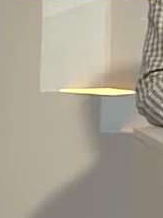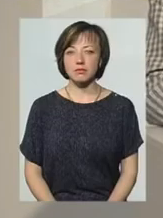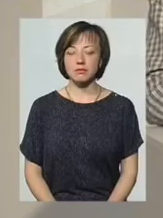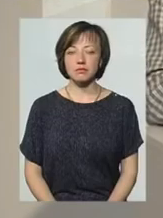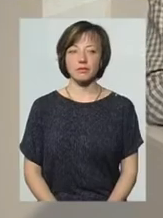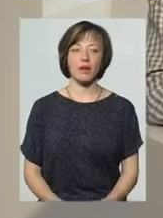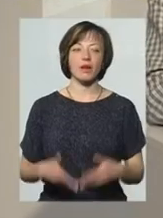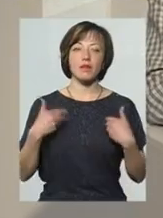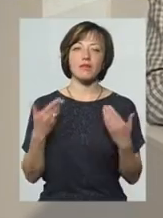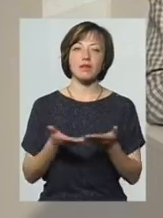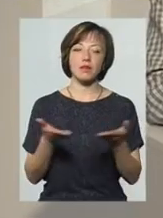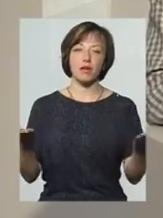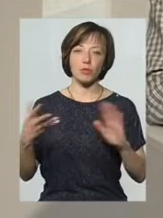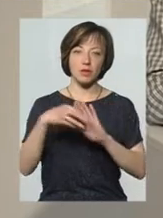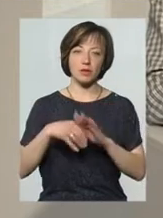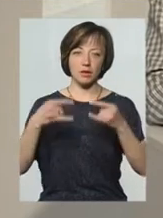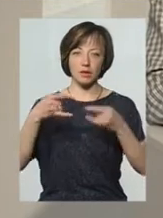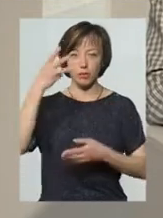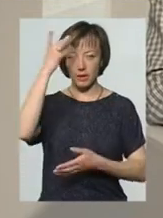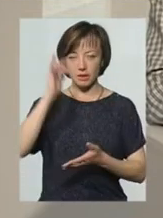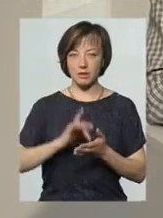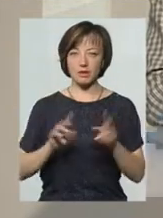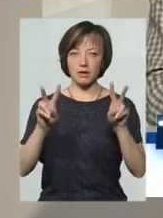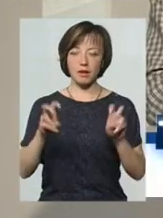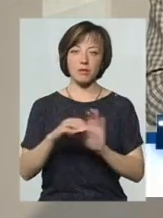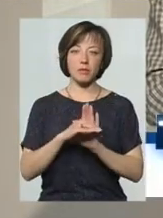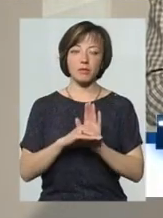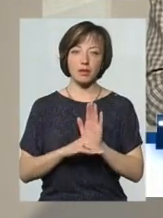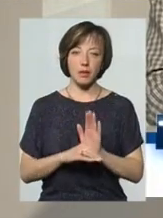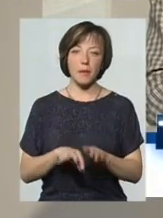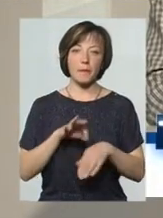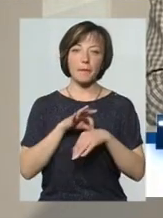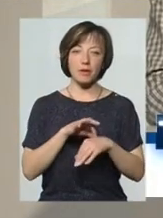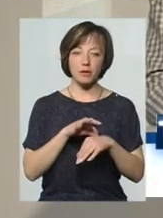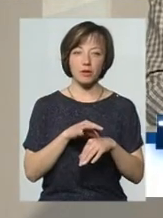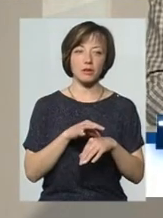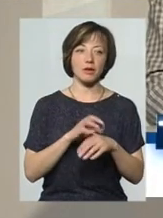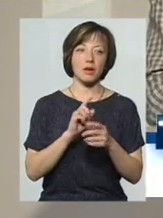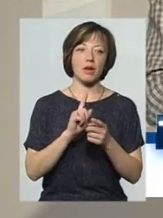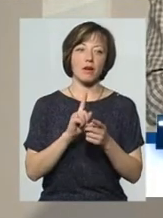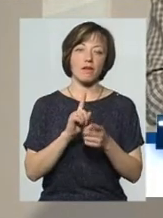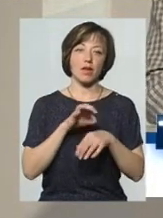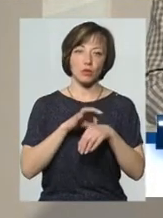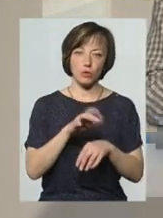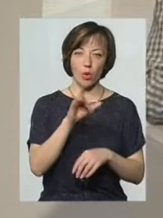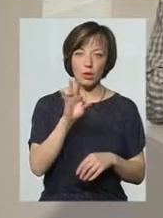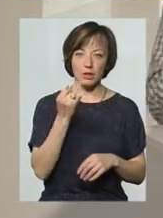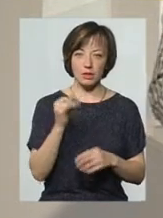Вітаю всіх, хто приєднався до телеканалу Поділля Центр. ефірі тема. Для вас працюють Володимир Гординський та Ольга Рибак, перекладає нам мову жестів.